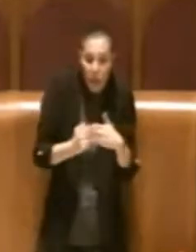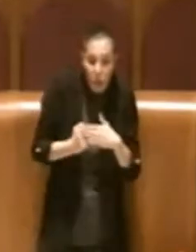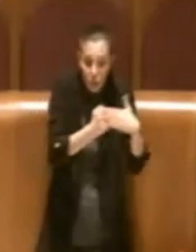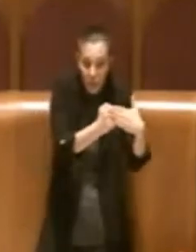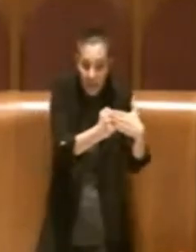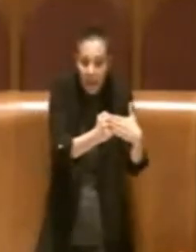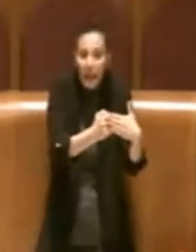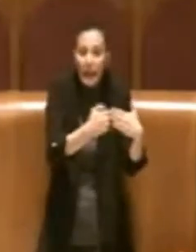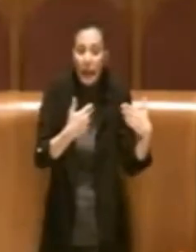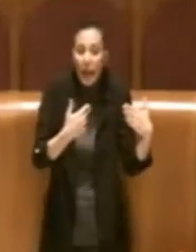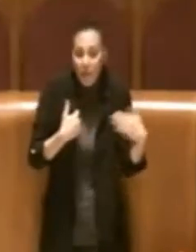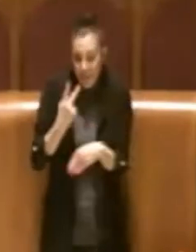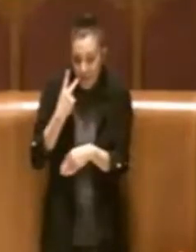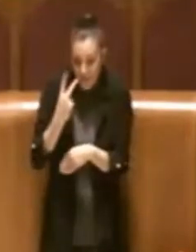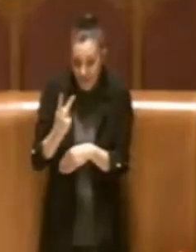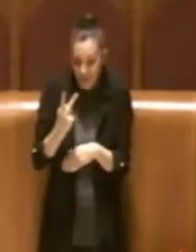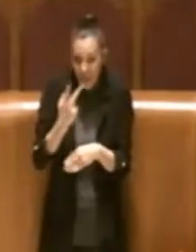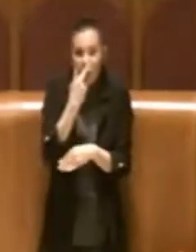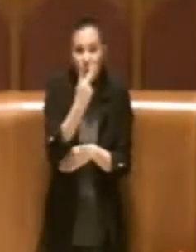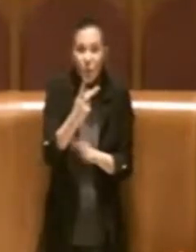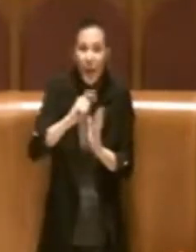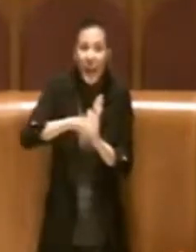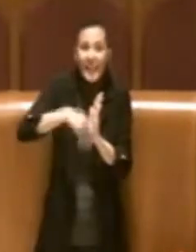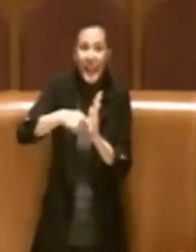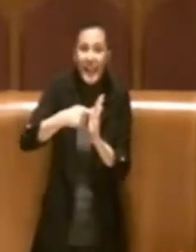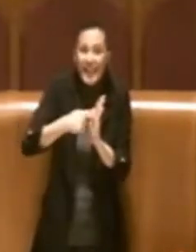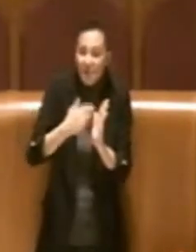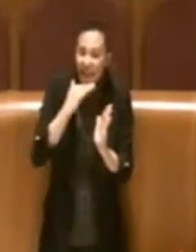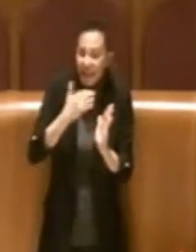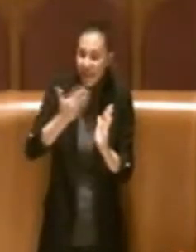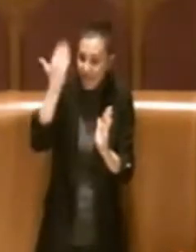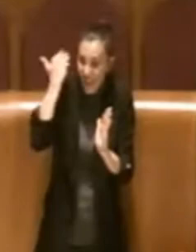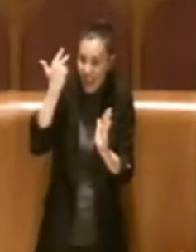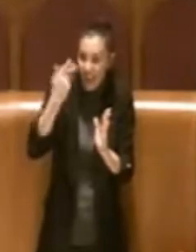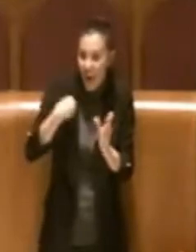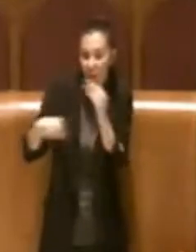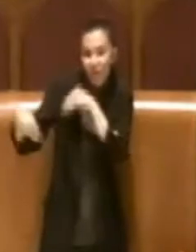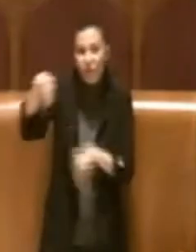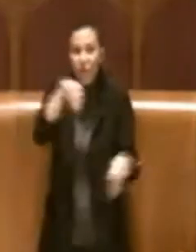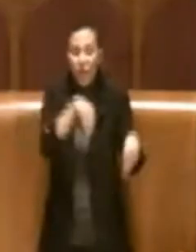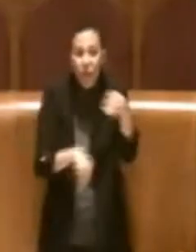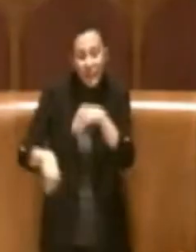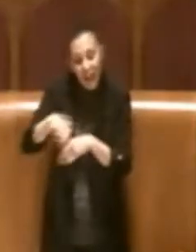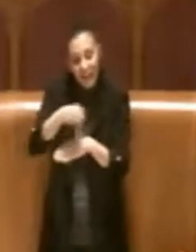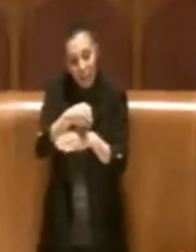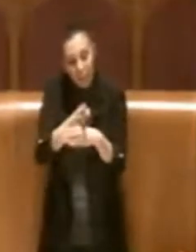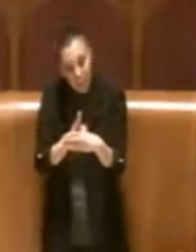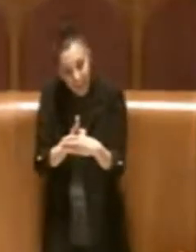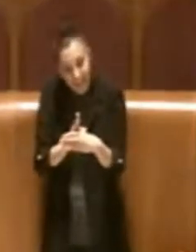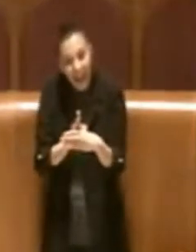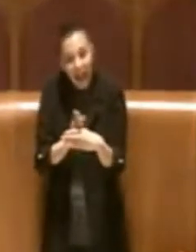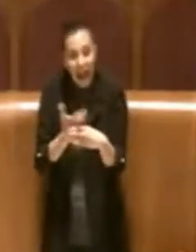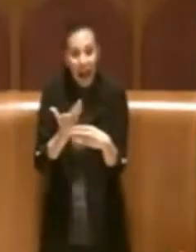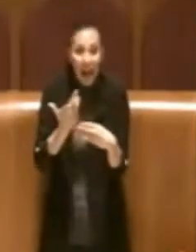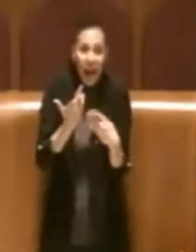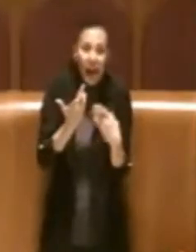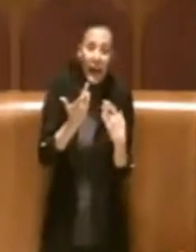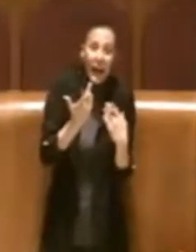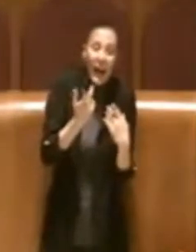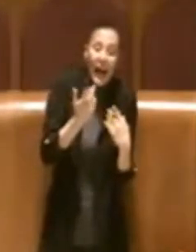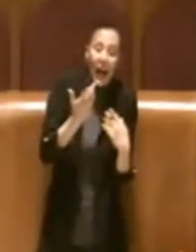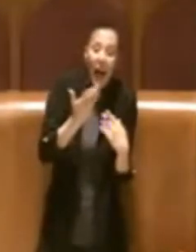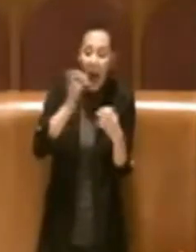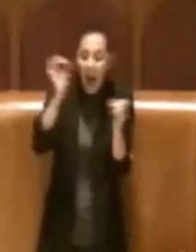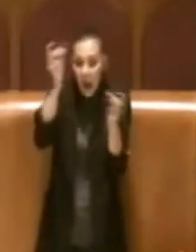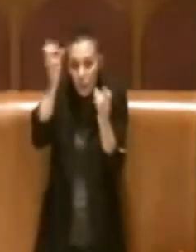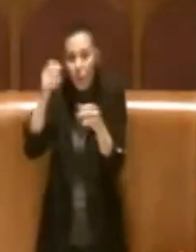in due delibere passate in questa Aula e votate in parte anche da consiglieri minoranze, in parte si sono astenuti, in